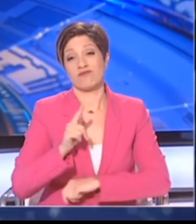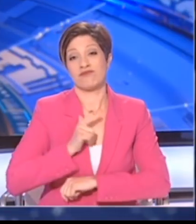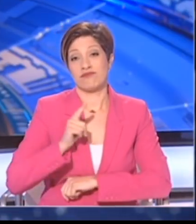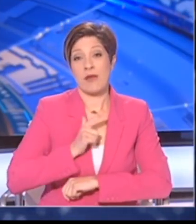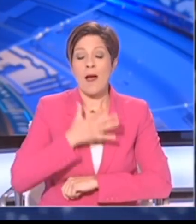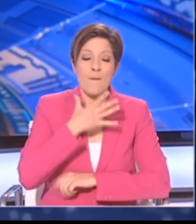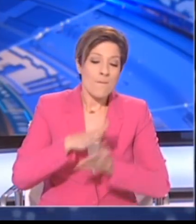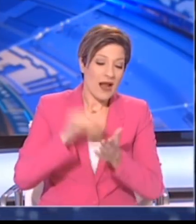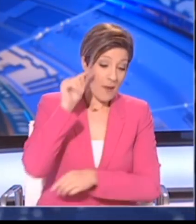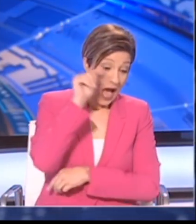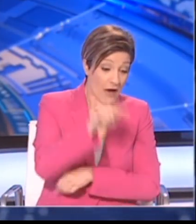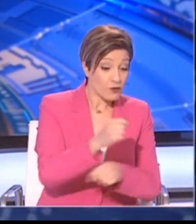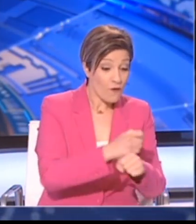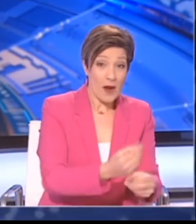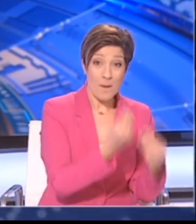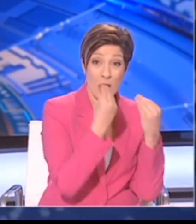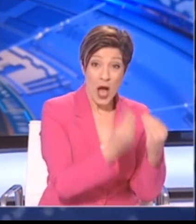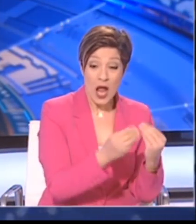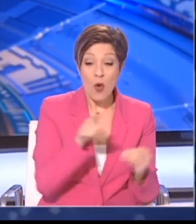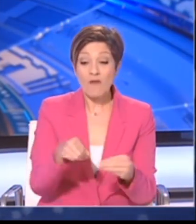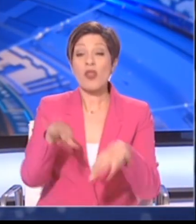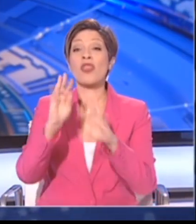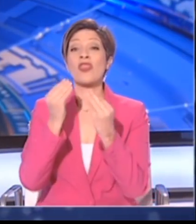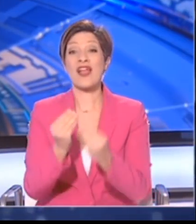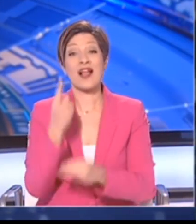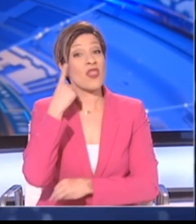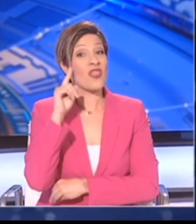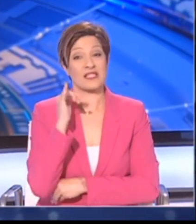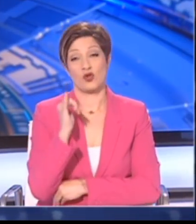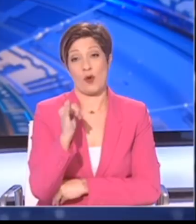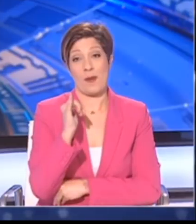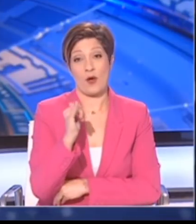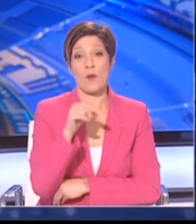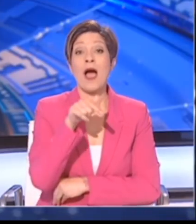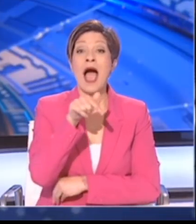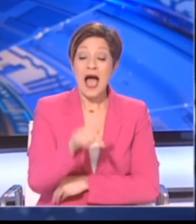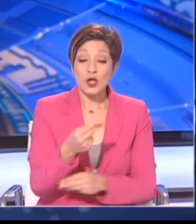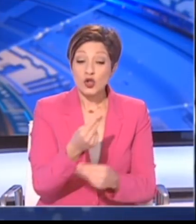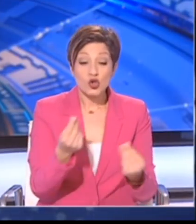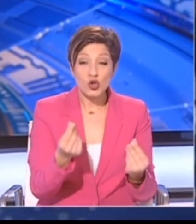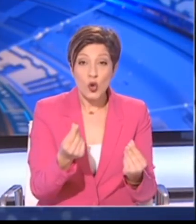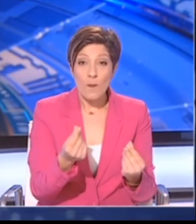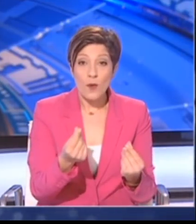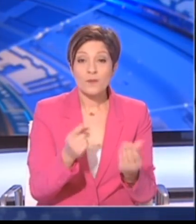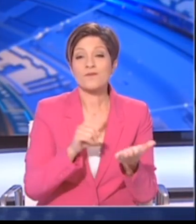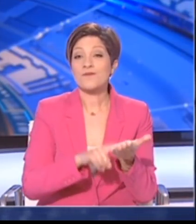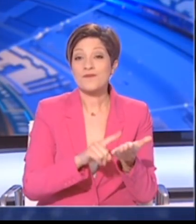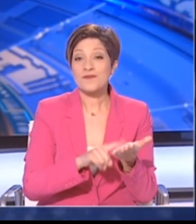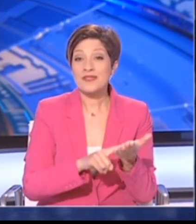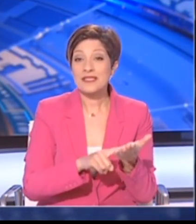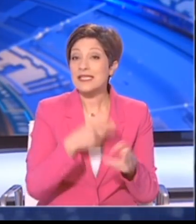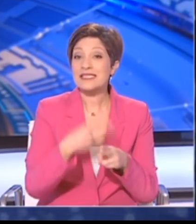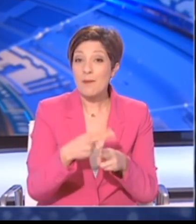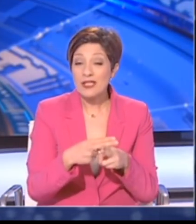ενός εναντιάλλου φαρμάκου. Επομένως, κυρίως γραμμή άμυνα μας παραμένει η